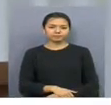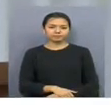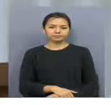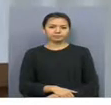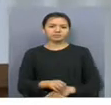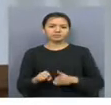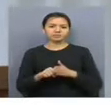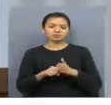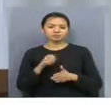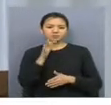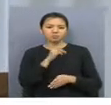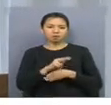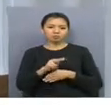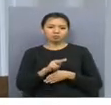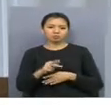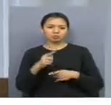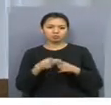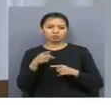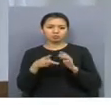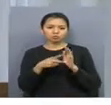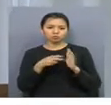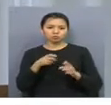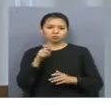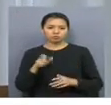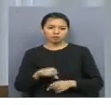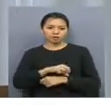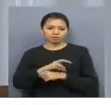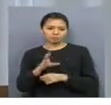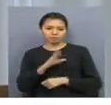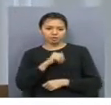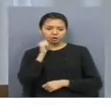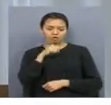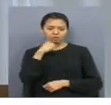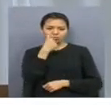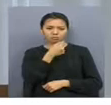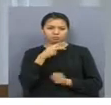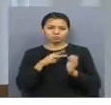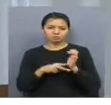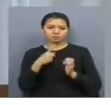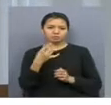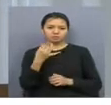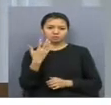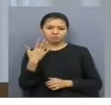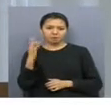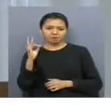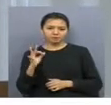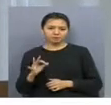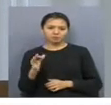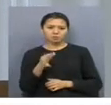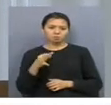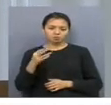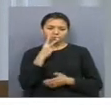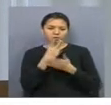Қысқа мерзімді ұқыту жүйесімен 1780 адам ғамтылда. Бұл жылдық жоспардың 71 бүтін 10-нан 5 пайызын ғырайды. Обыз